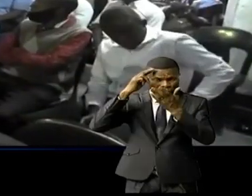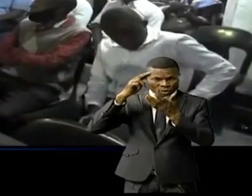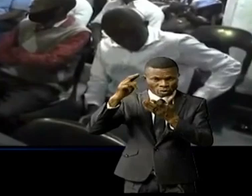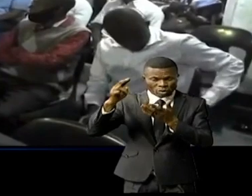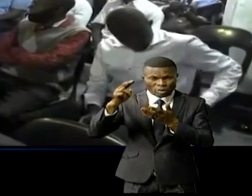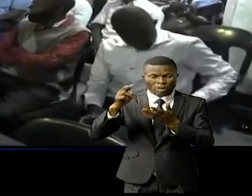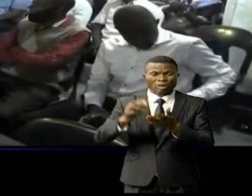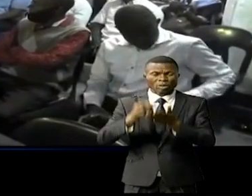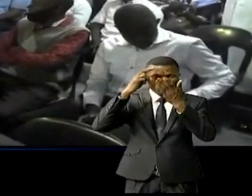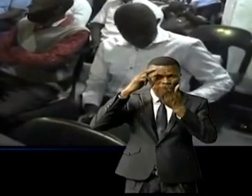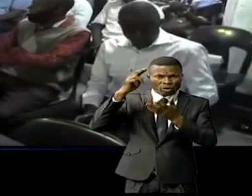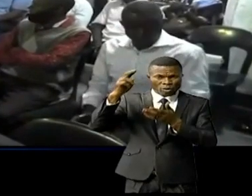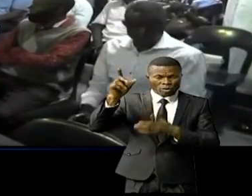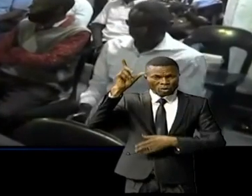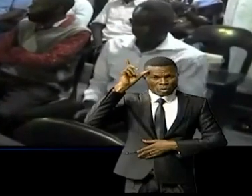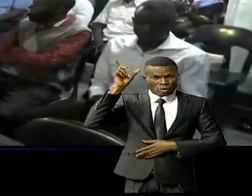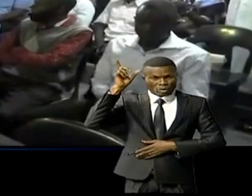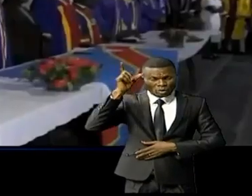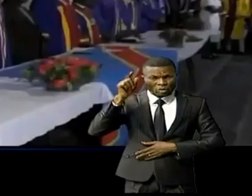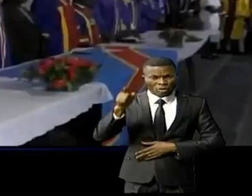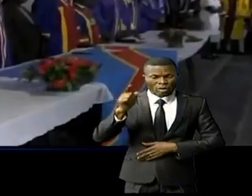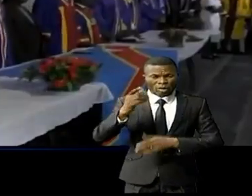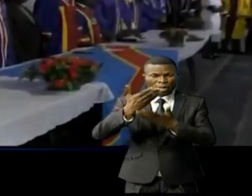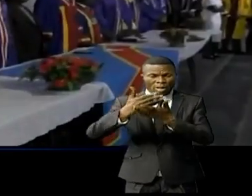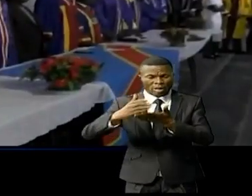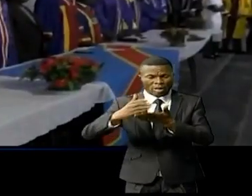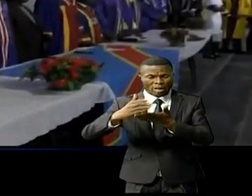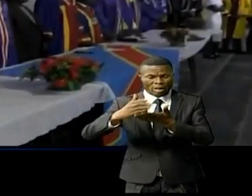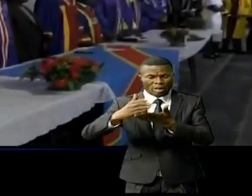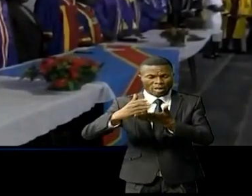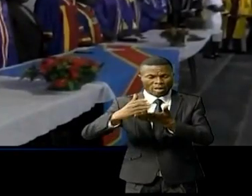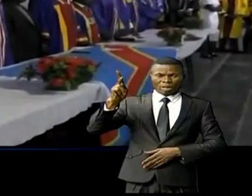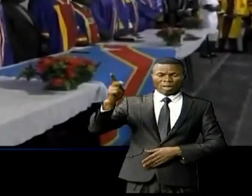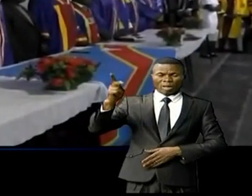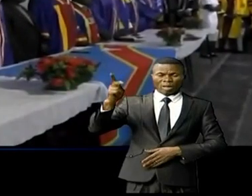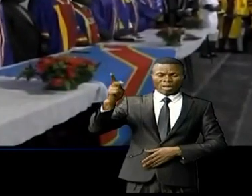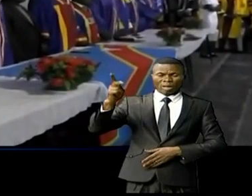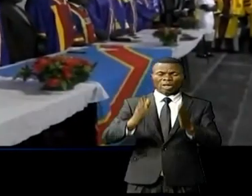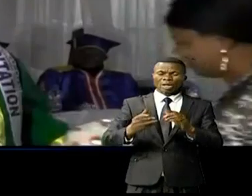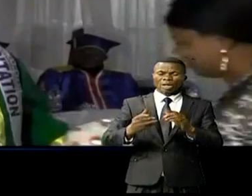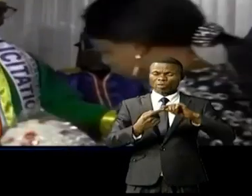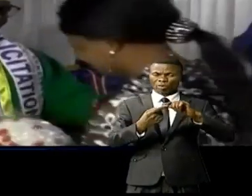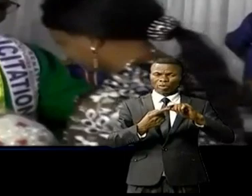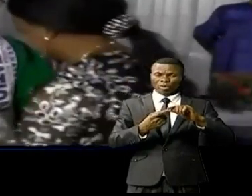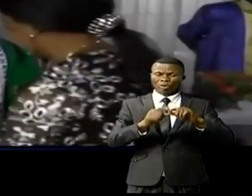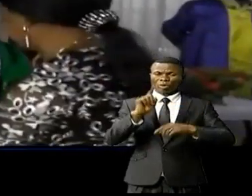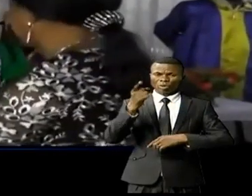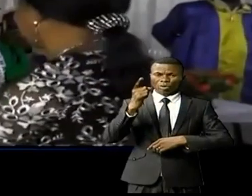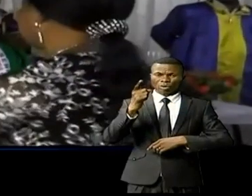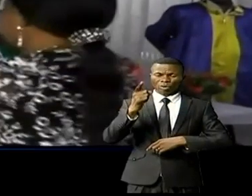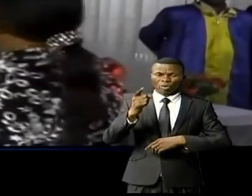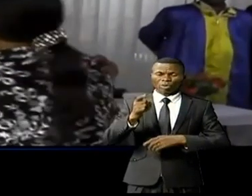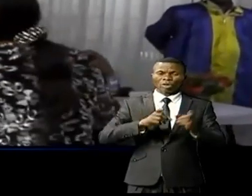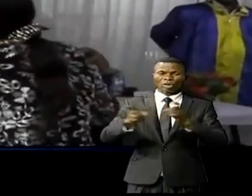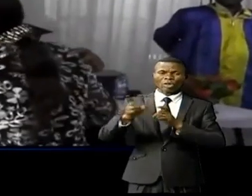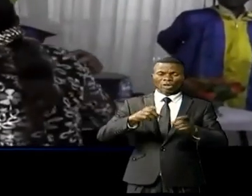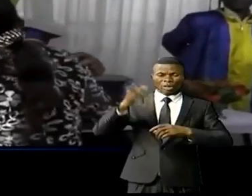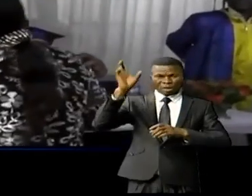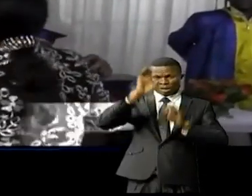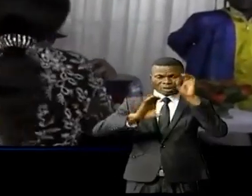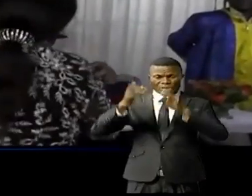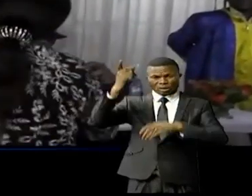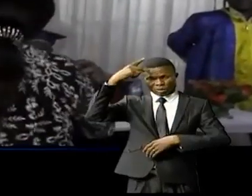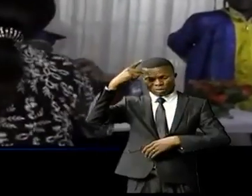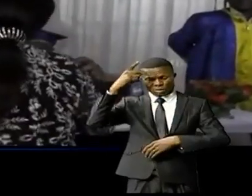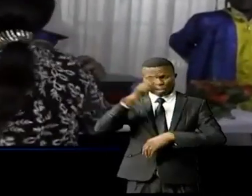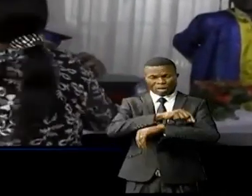-à-dire l'université du CEPOMAD extension de Kipushi, un étudiant exceptionnel et l'unique dans la faculté des sciences politiques et administratives